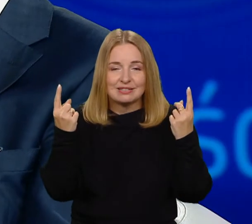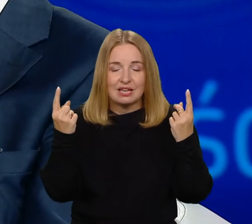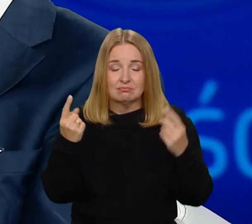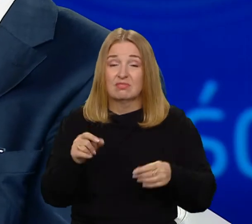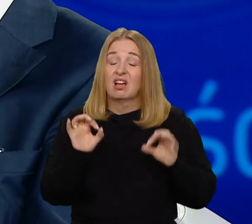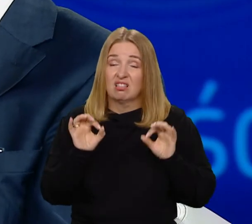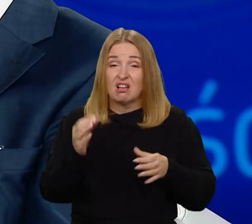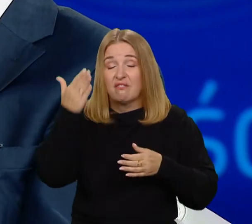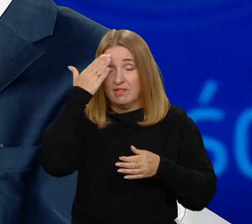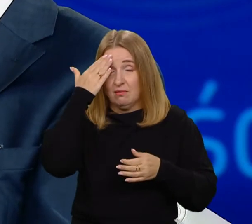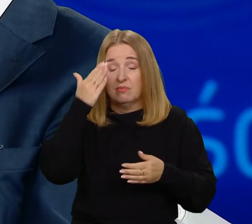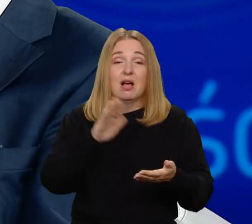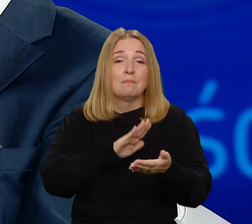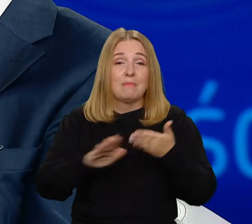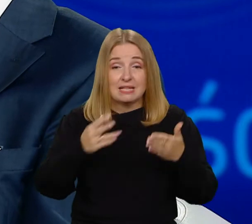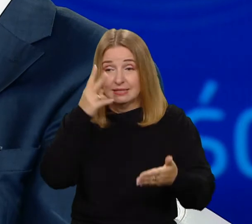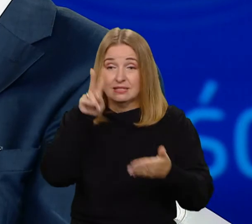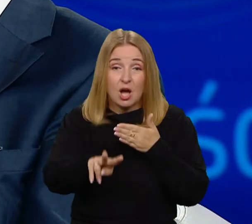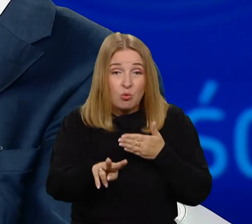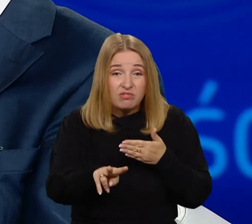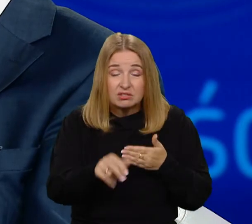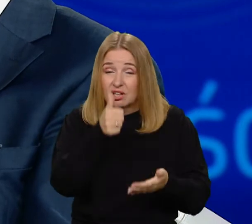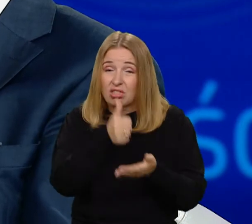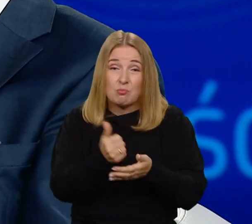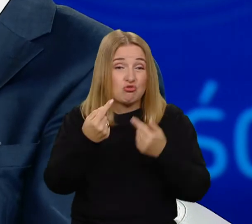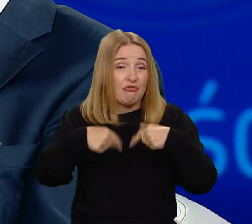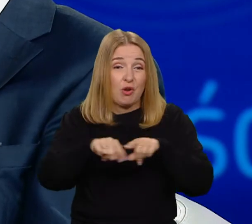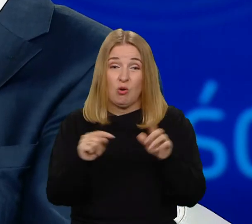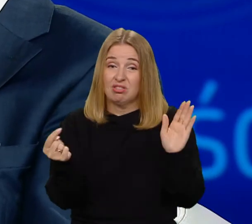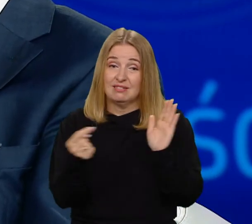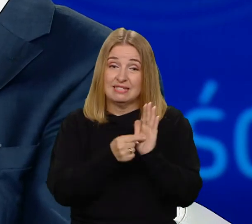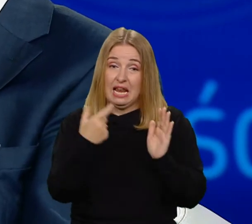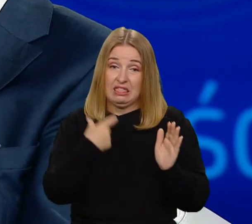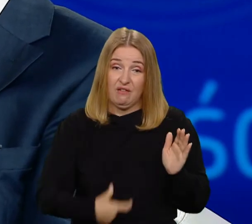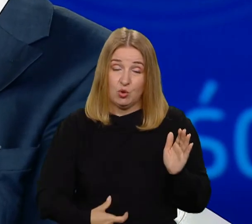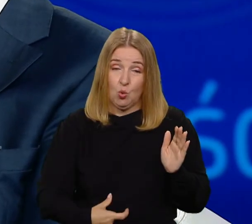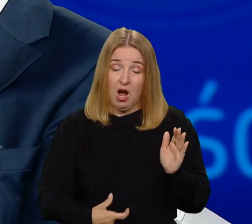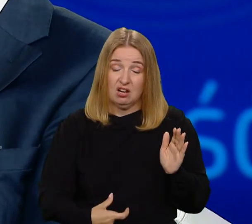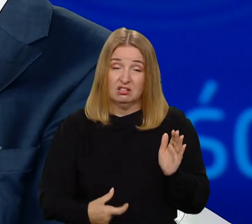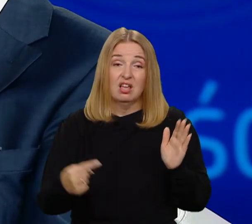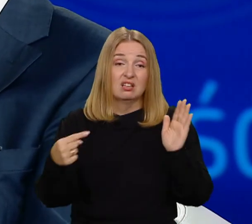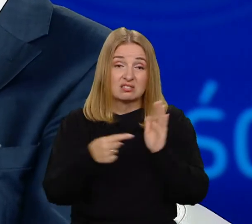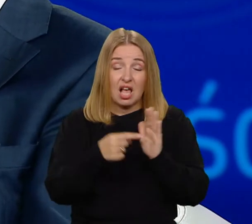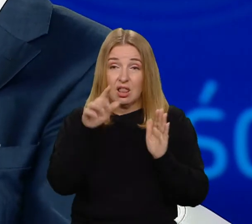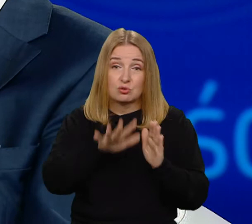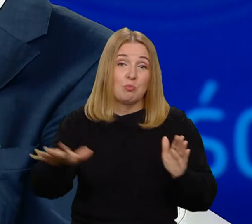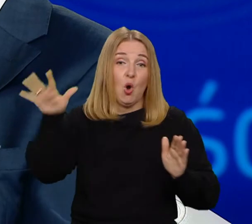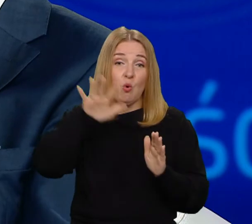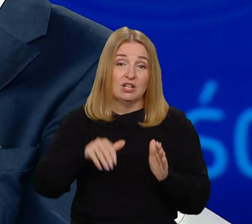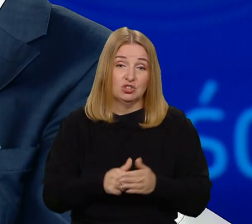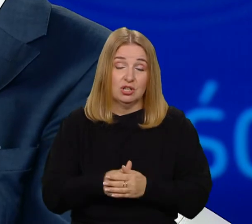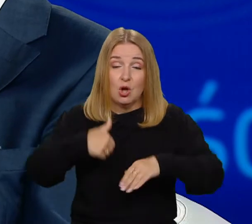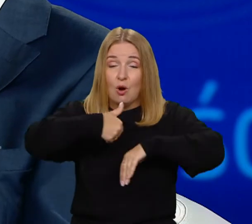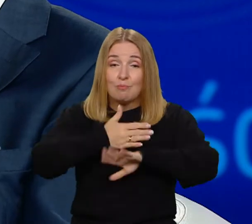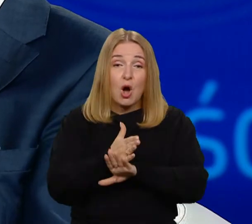nie da się osiągnąć pewnych celów indywidualnych i społecznych. I to dzielenie się wiedzą, którym to